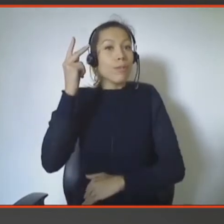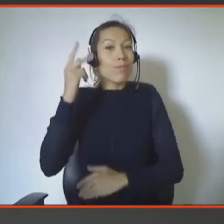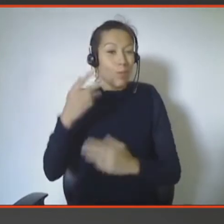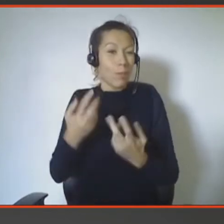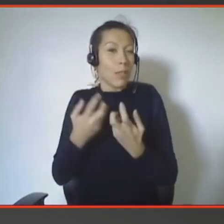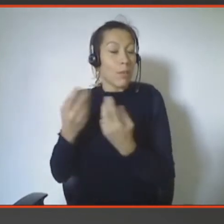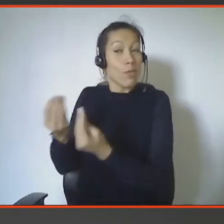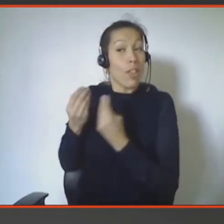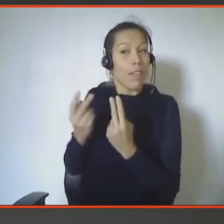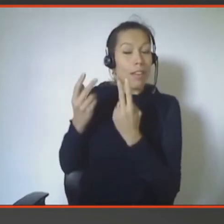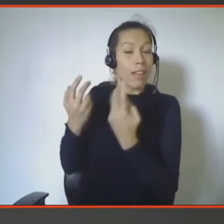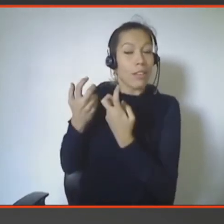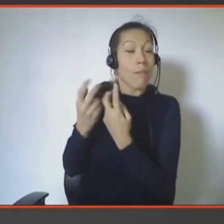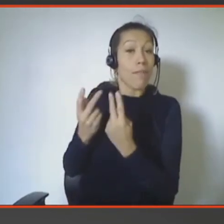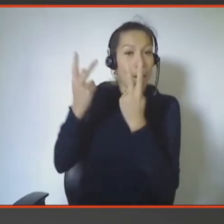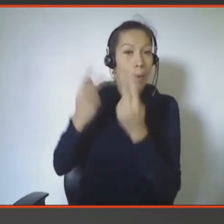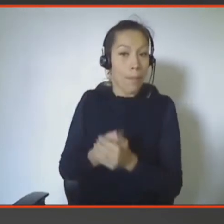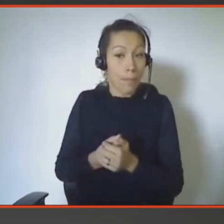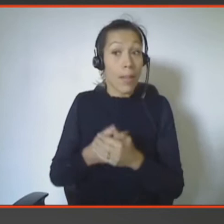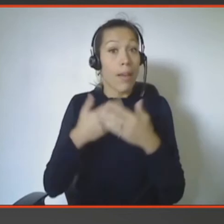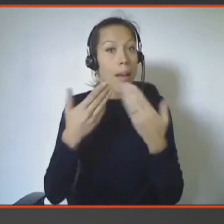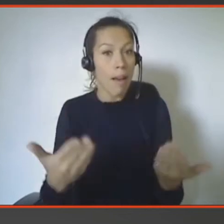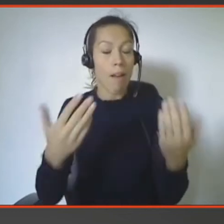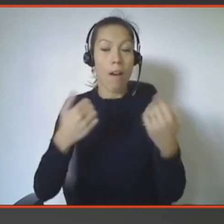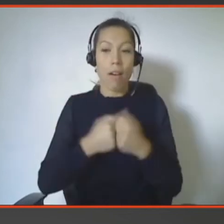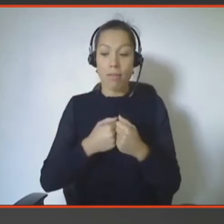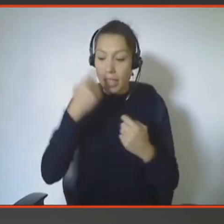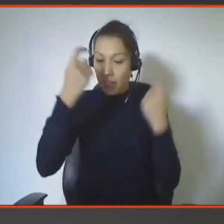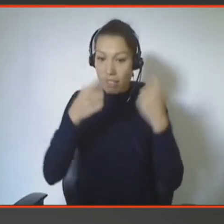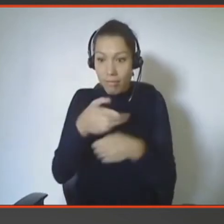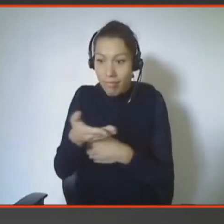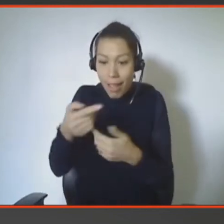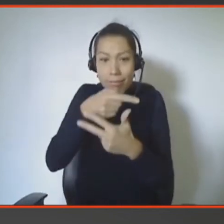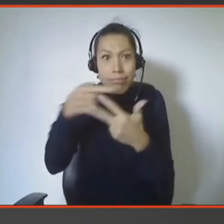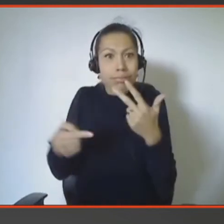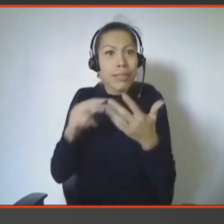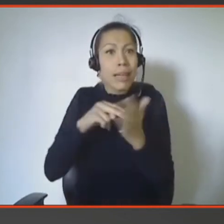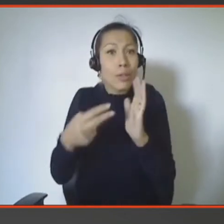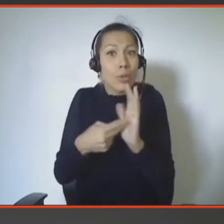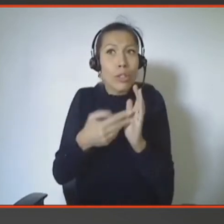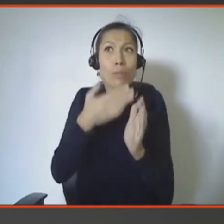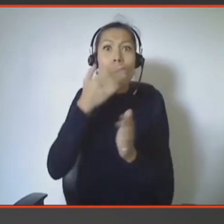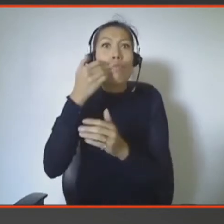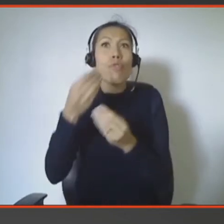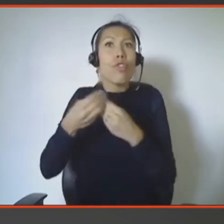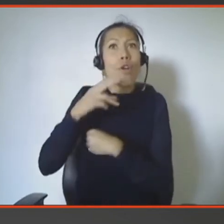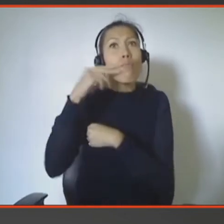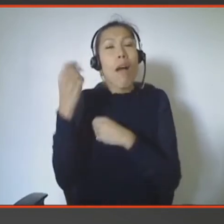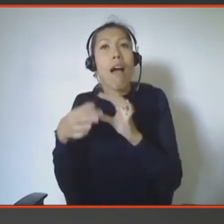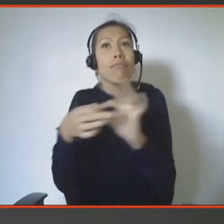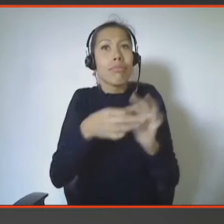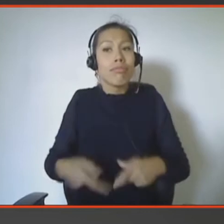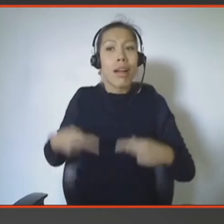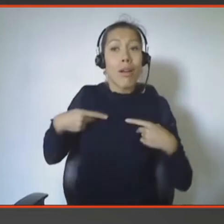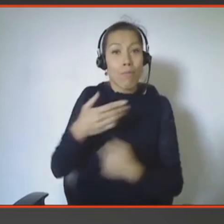finalement, c'est quoi ces technologies, c'est quoi le futur désirable pour une société ? Alors, la frontière entre l